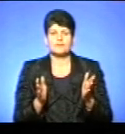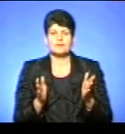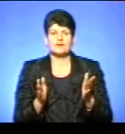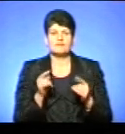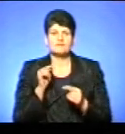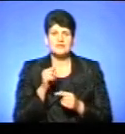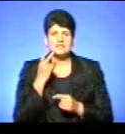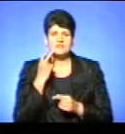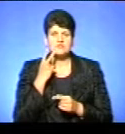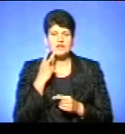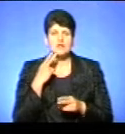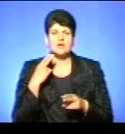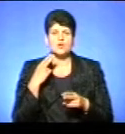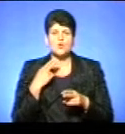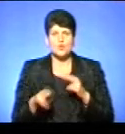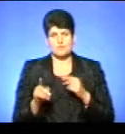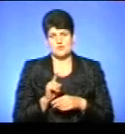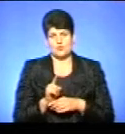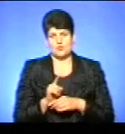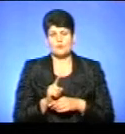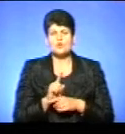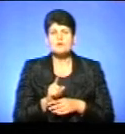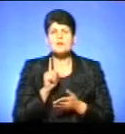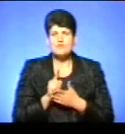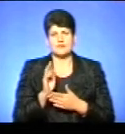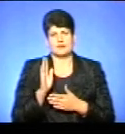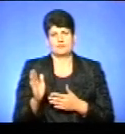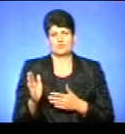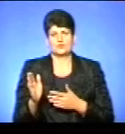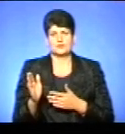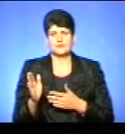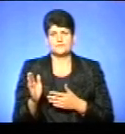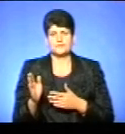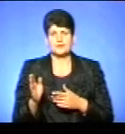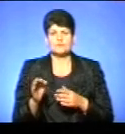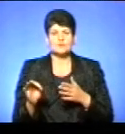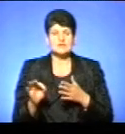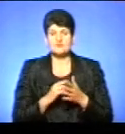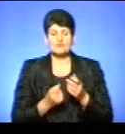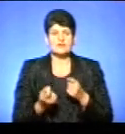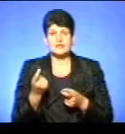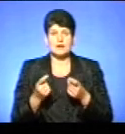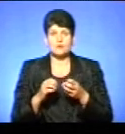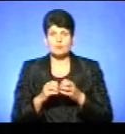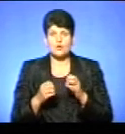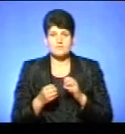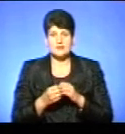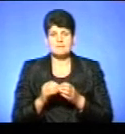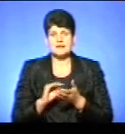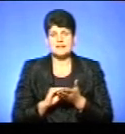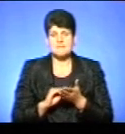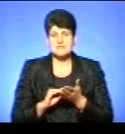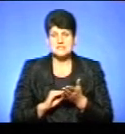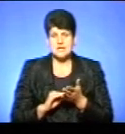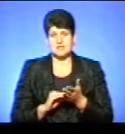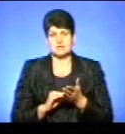він завжди губить норму. Звичайно, що норма повинна бути, тому що це одразу виникатимуть проблеми при написанні,